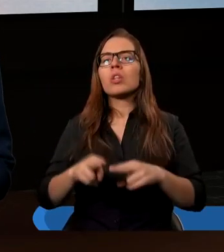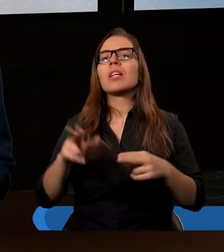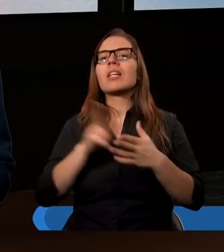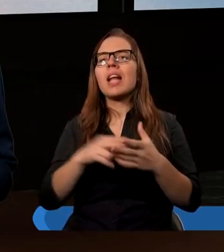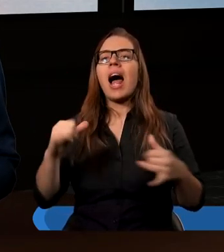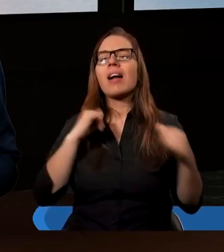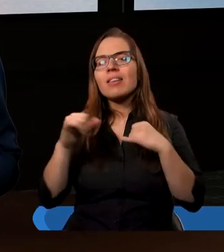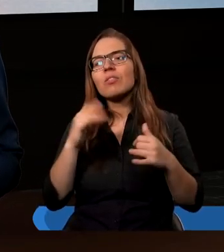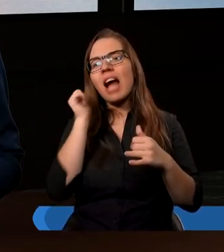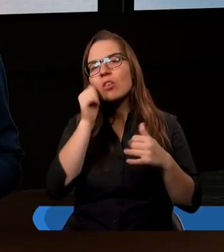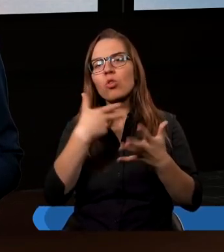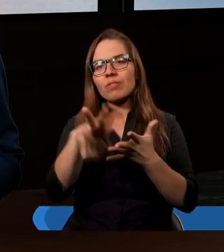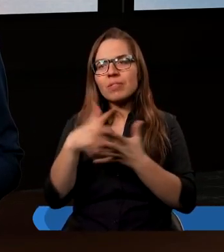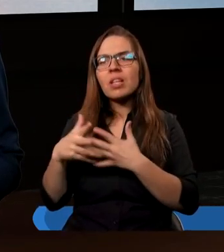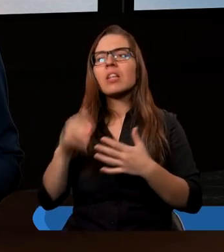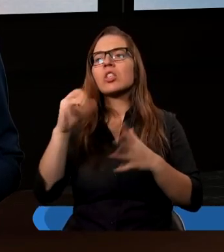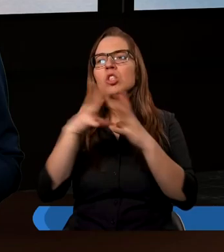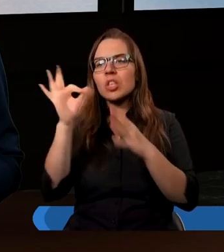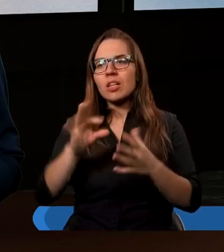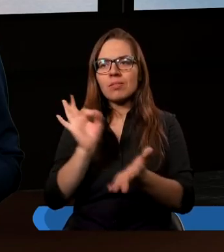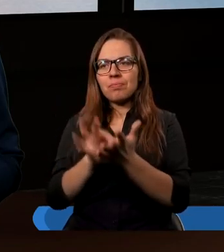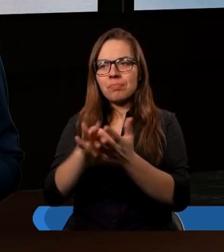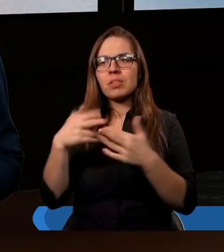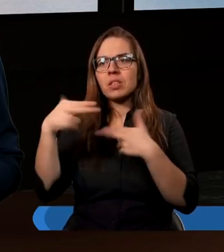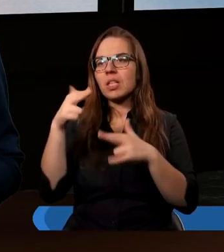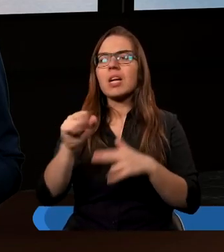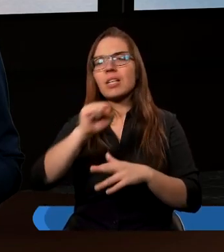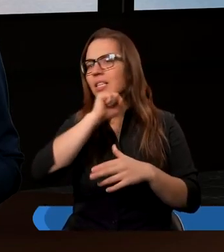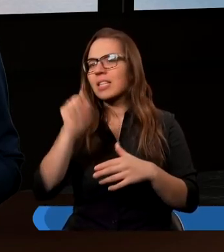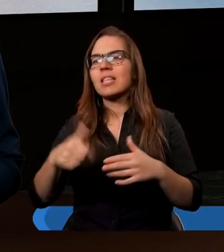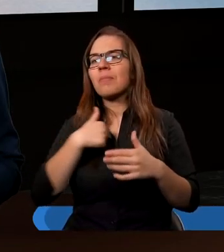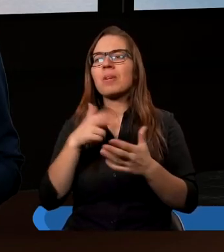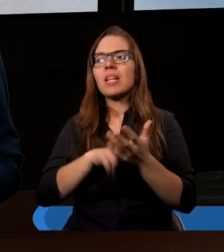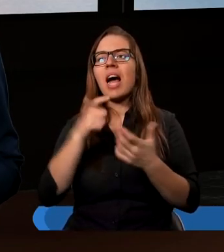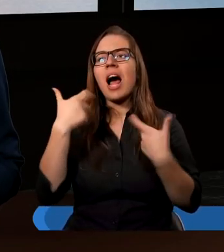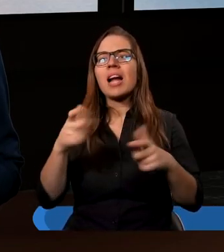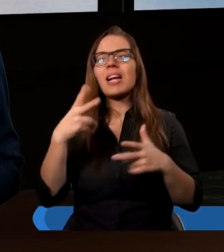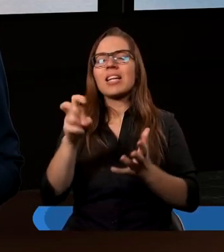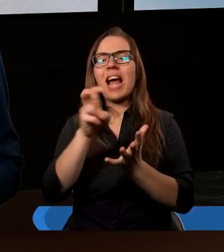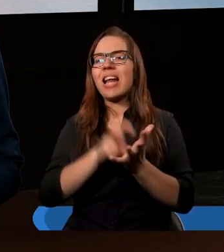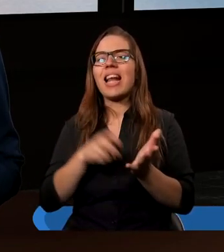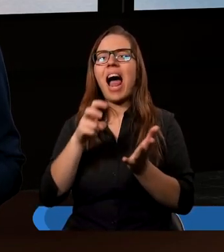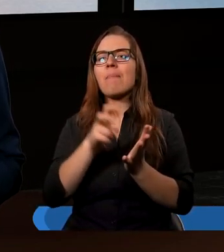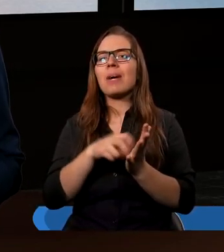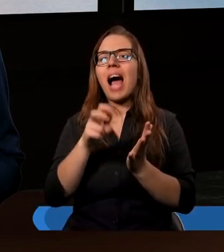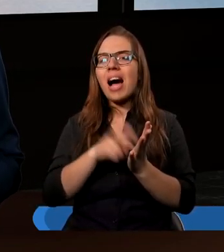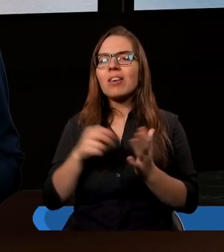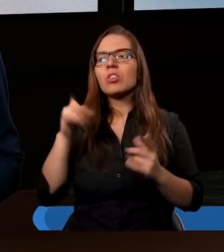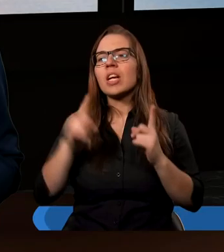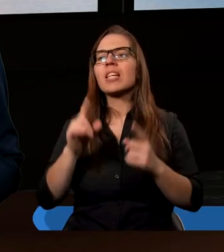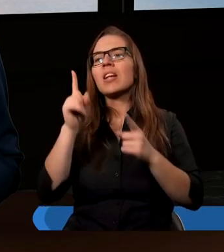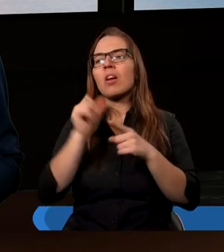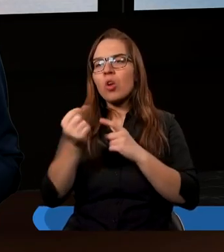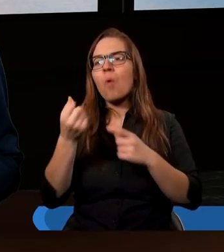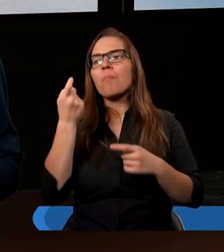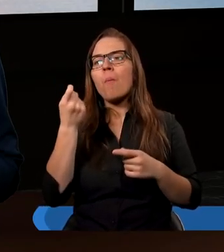dysponuję na wszystko resztę. I odkąd daję dziesięcinę regularnie, nigdy na nic mi nie zabrakło. Czasami są